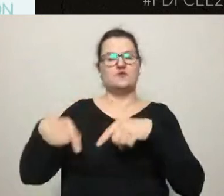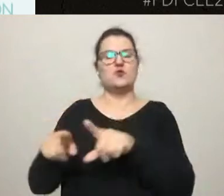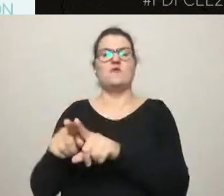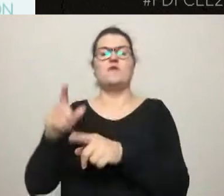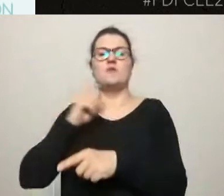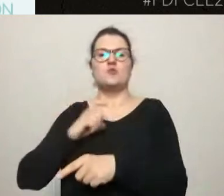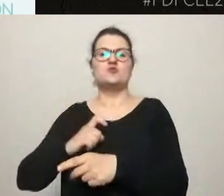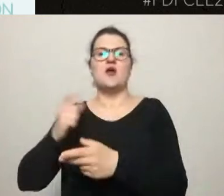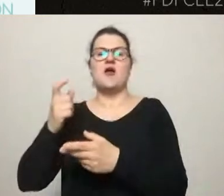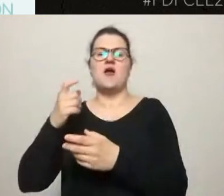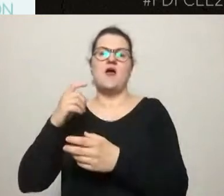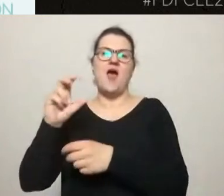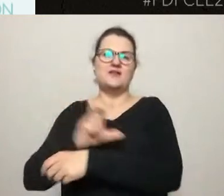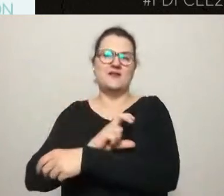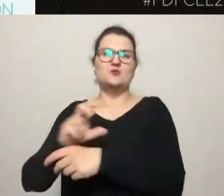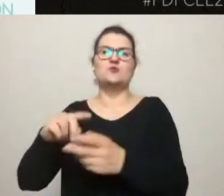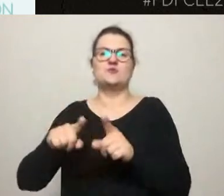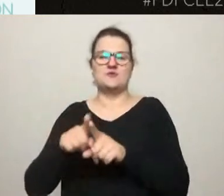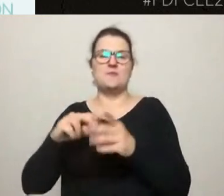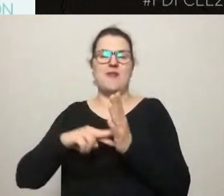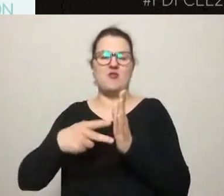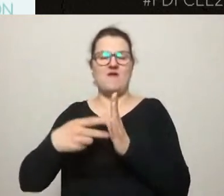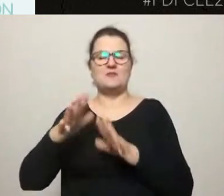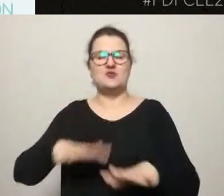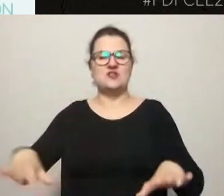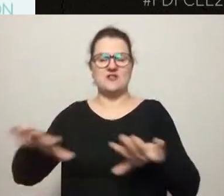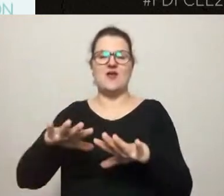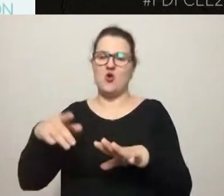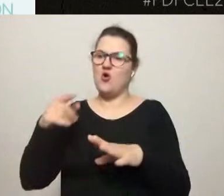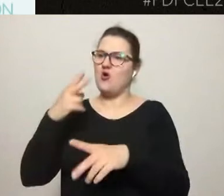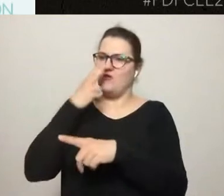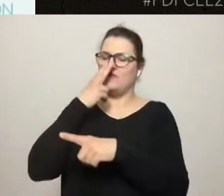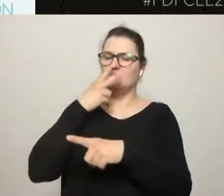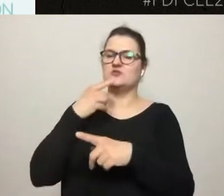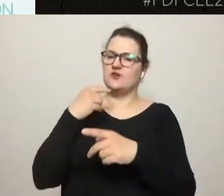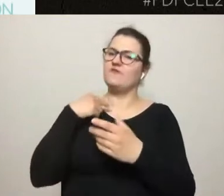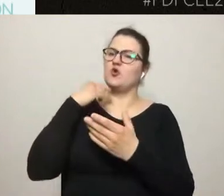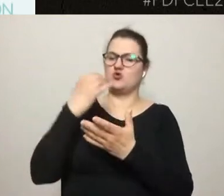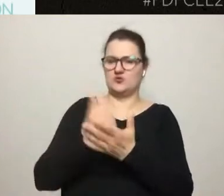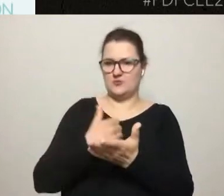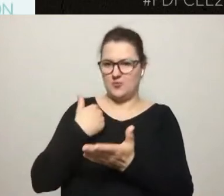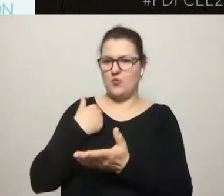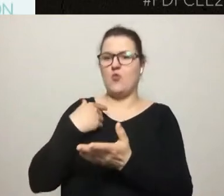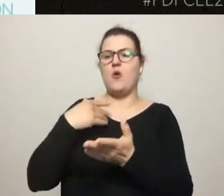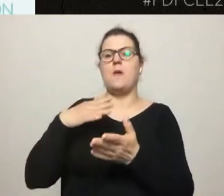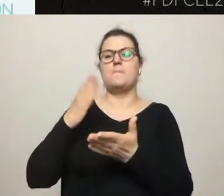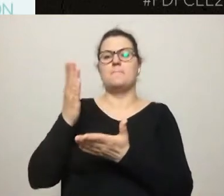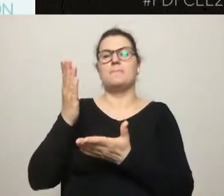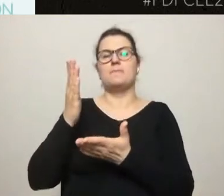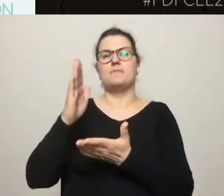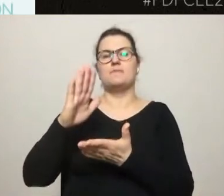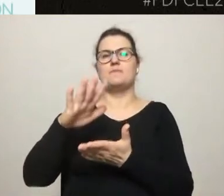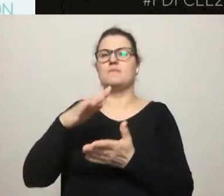I tutaj widzimy, że odpowiednio zastosowane metody, takie terenowe, offline'owe, przyciągają bardzo wiele osób i